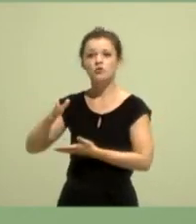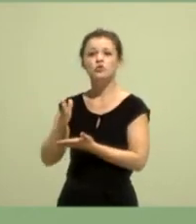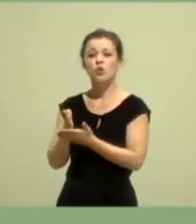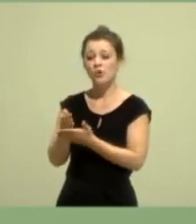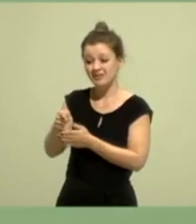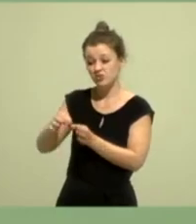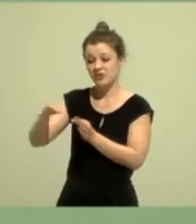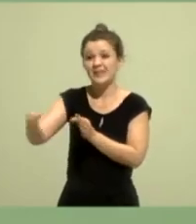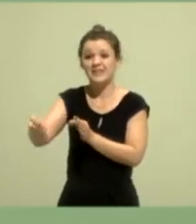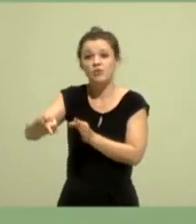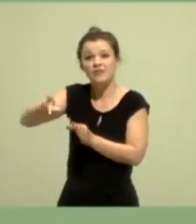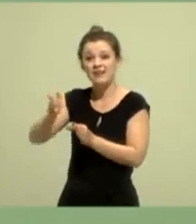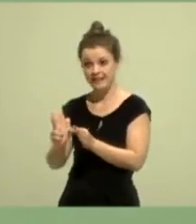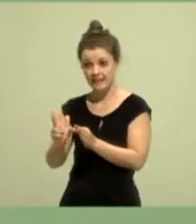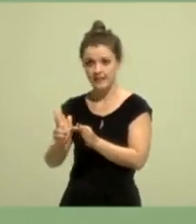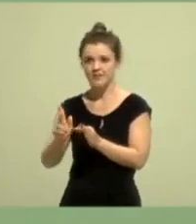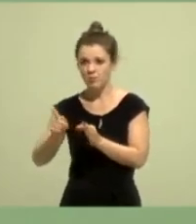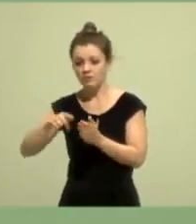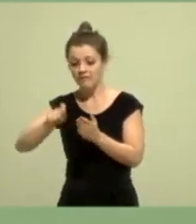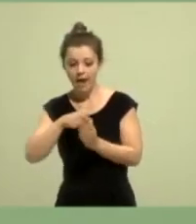Vertrauen und eure Stimme. Vielen Dank.